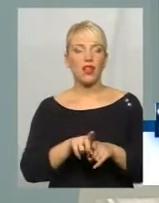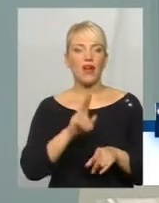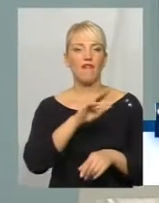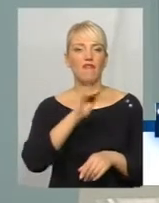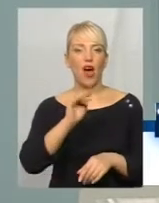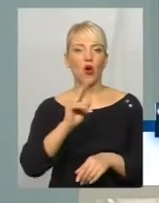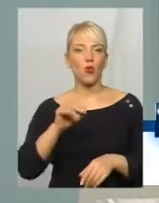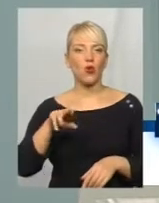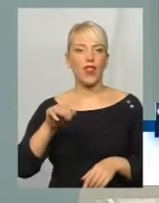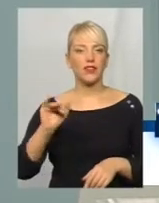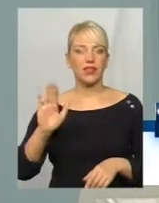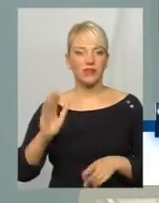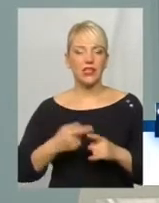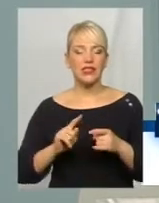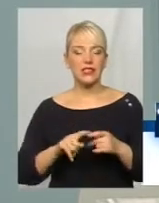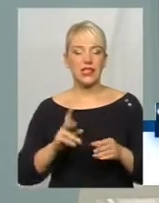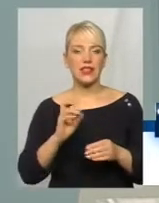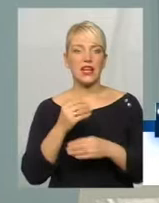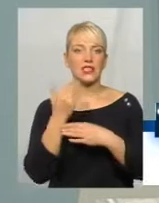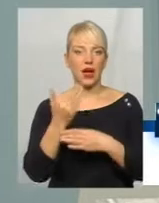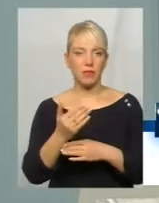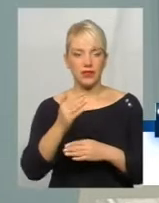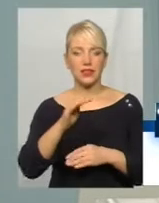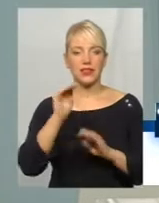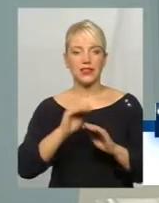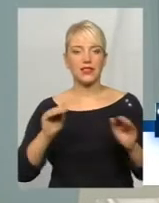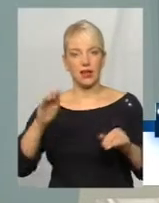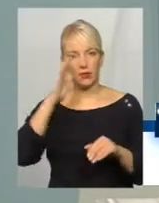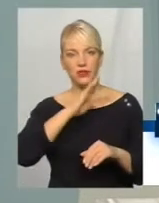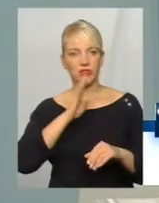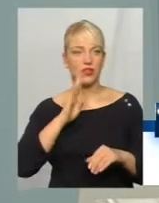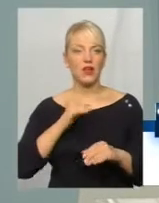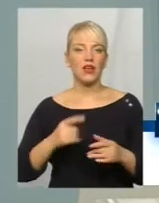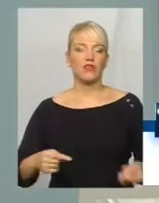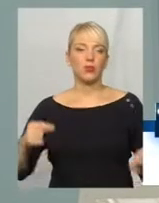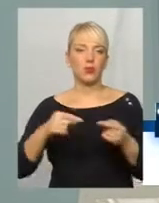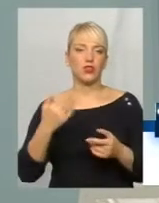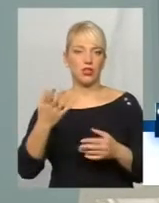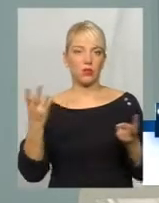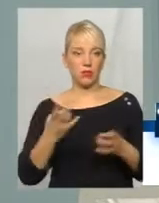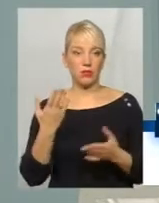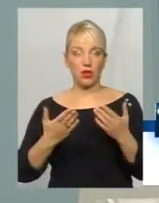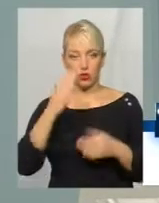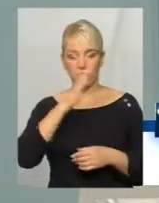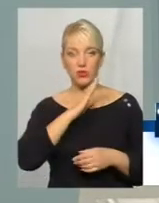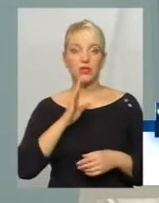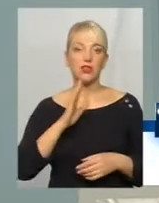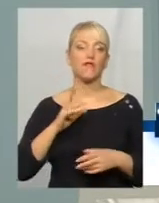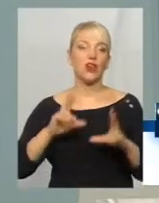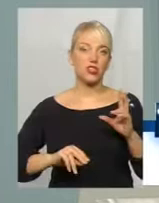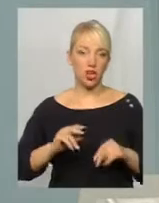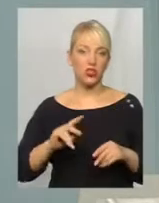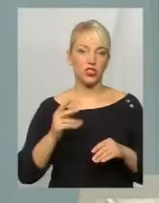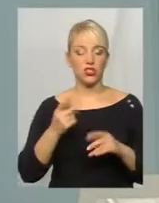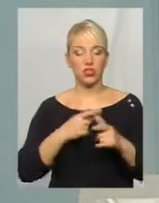Факультатив, як правило, дається на запит батьків, на запит дітей відповідно до їх потреб. Якщо батьки вважають, чи дитина